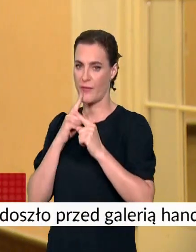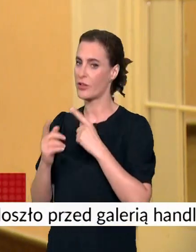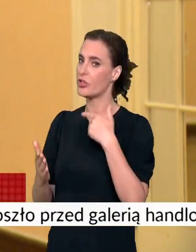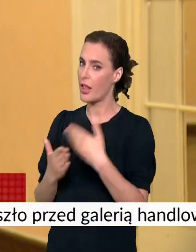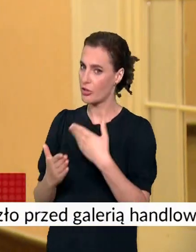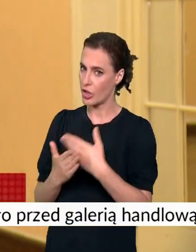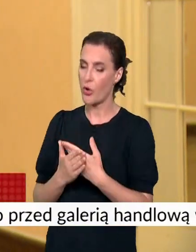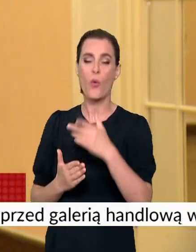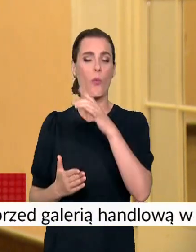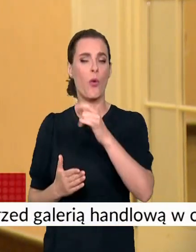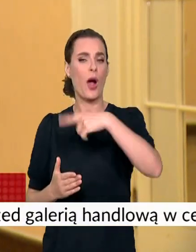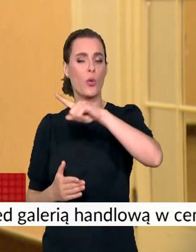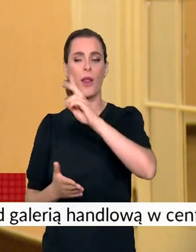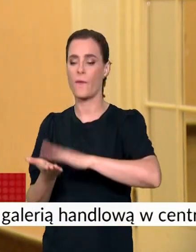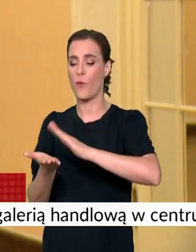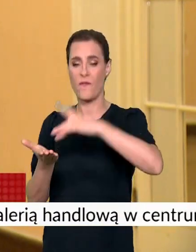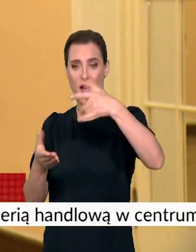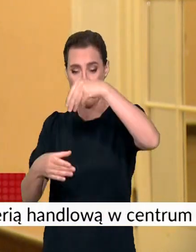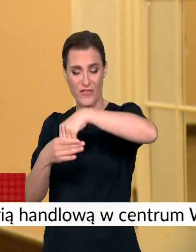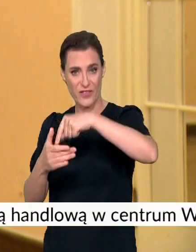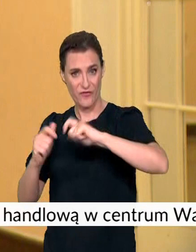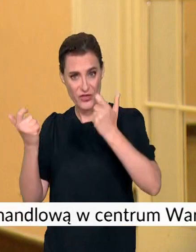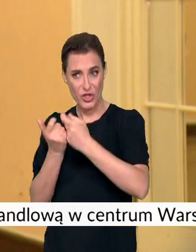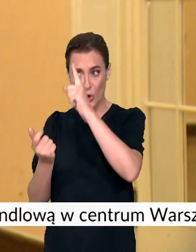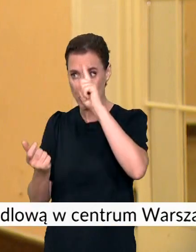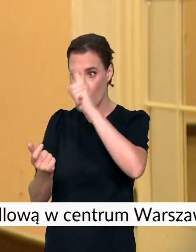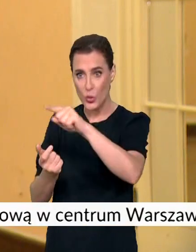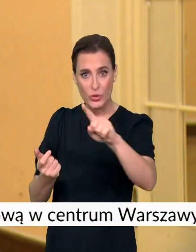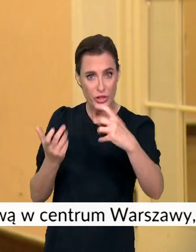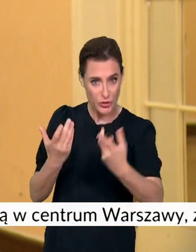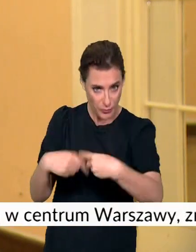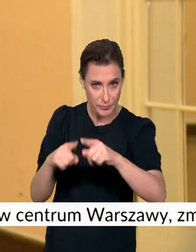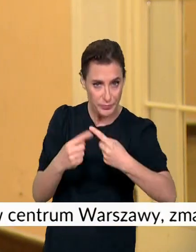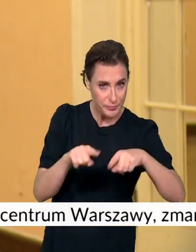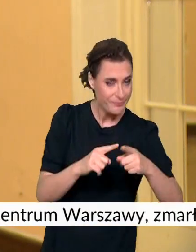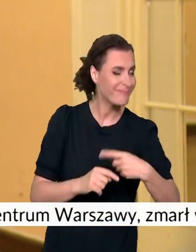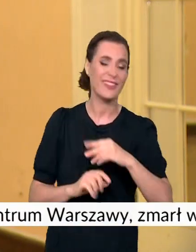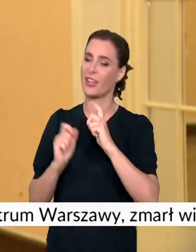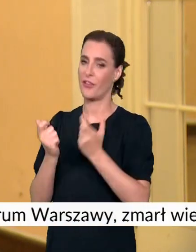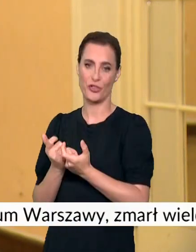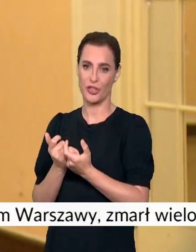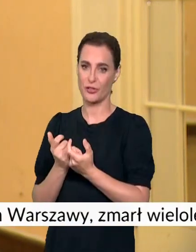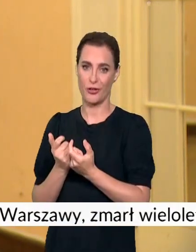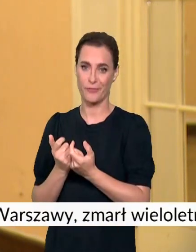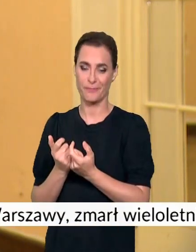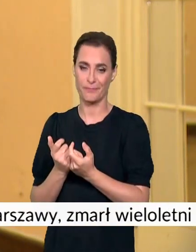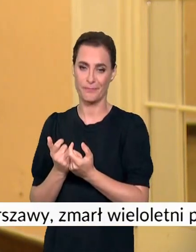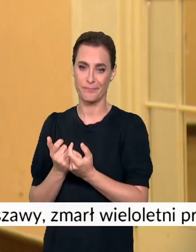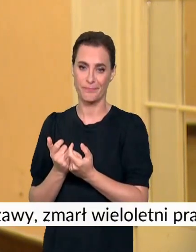w tej uchwale na pewno nie spełniliśmy wszystkich oczekiwań taksówkarzy i korporacji.